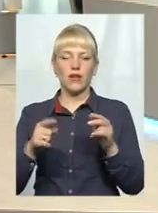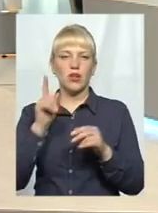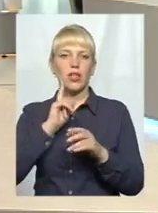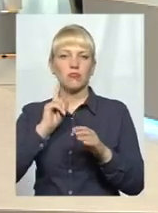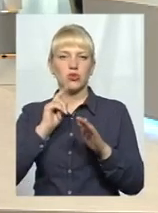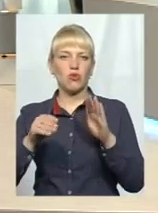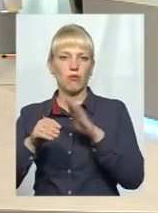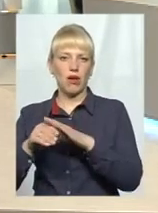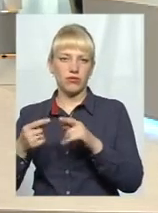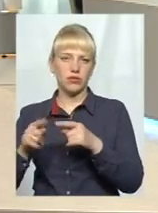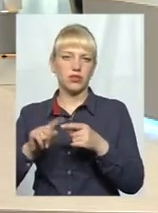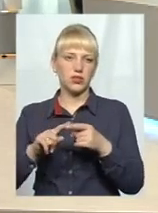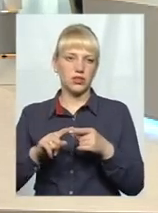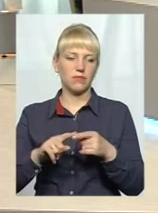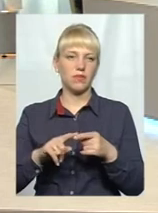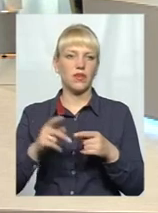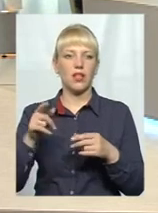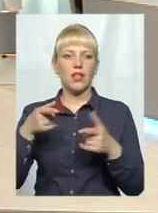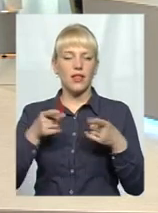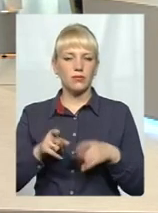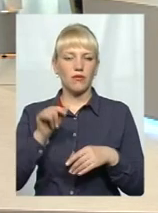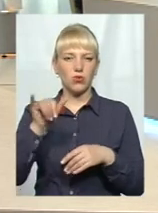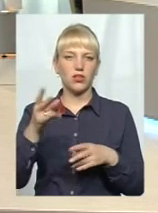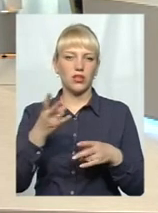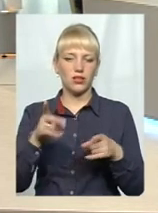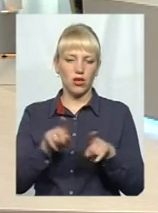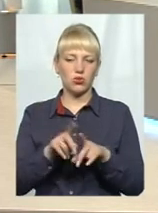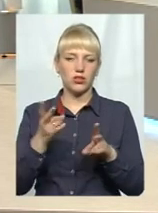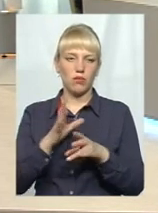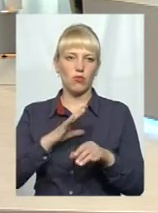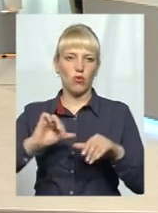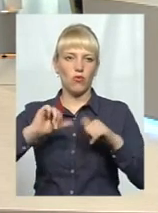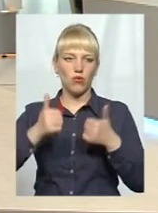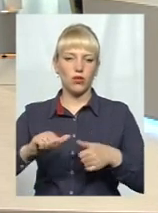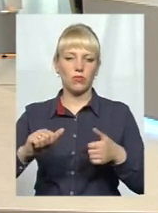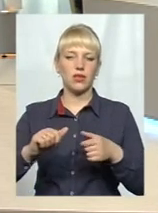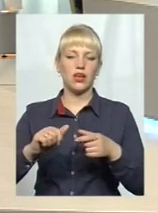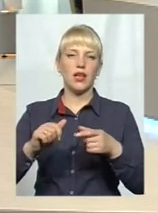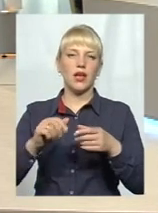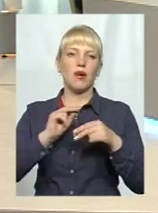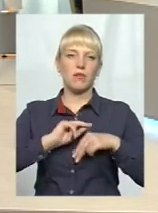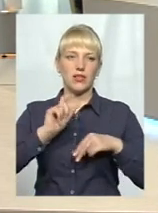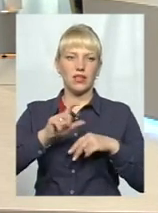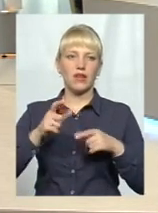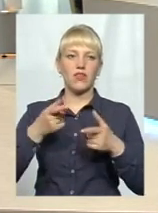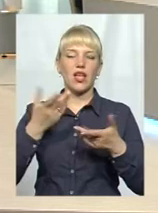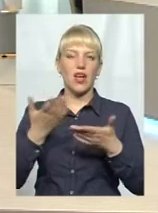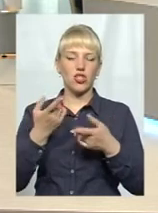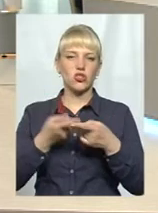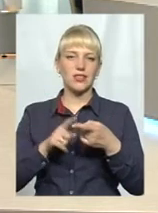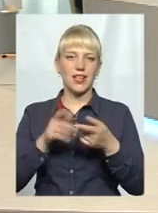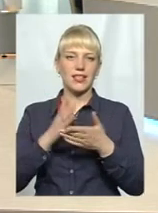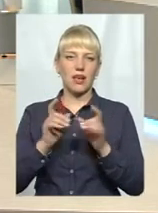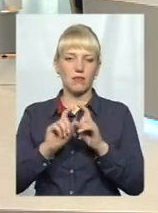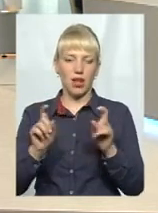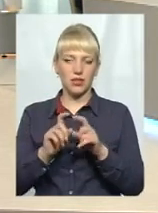насправді, в них теж мали би бути оформлені працівники, якщо все-таки це магазин вже, а не просто один кіоск. В нас є